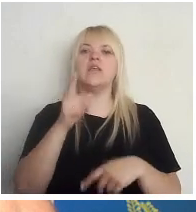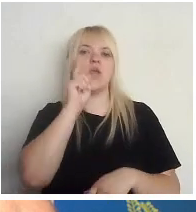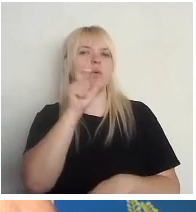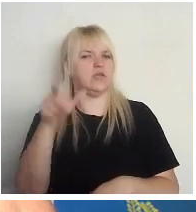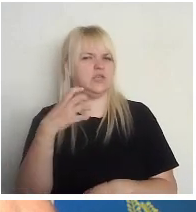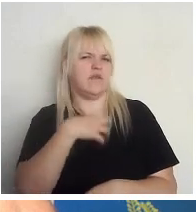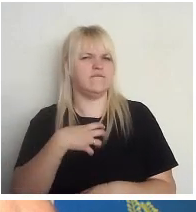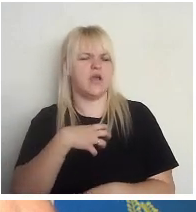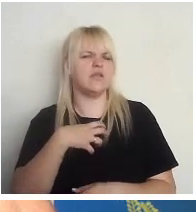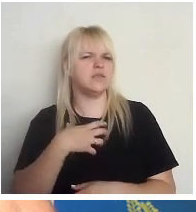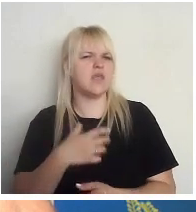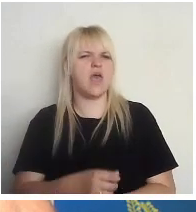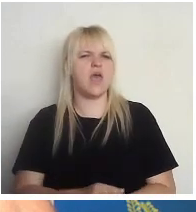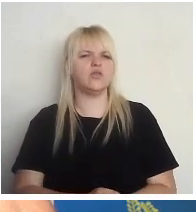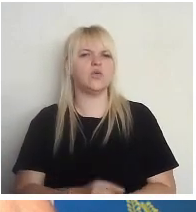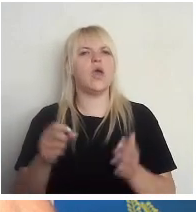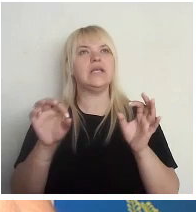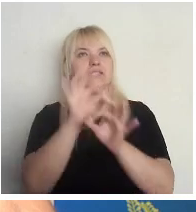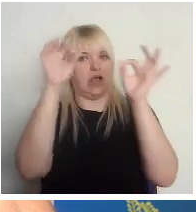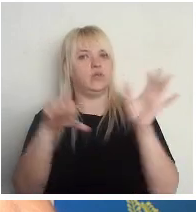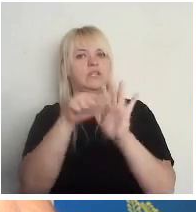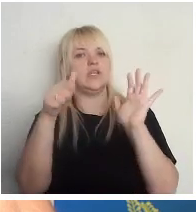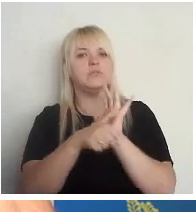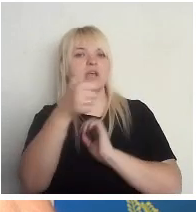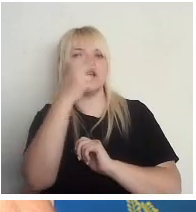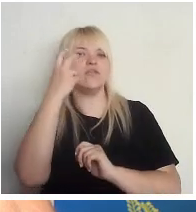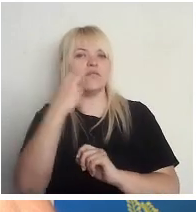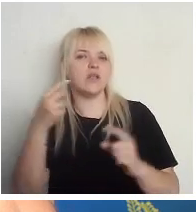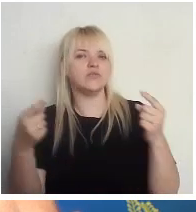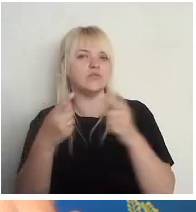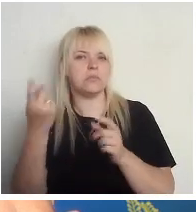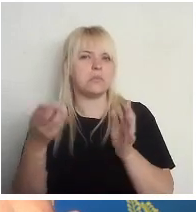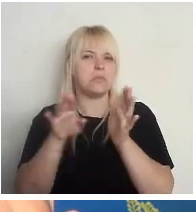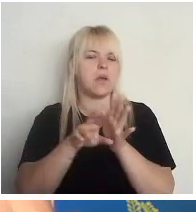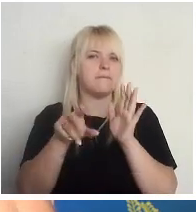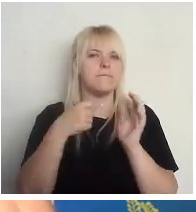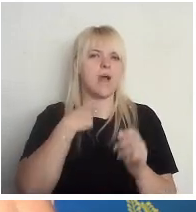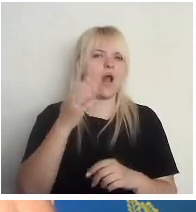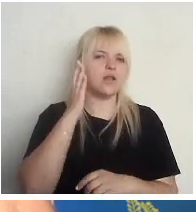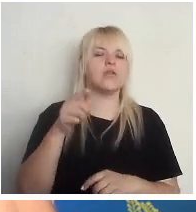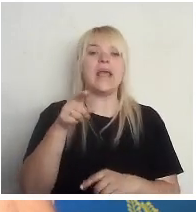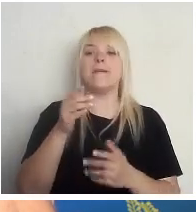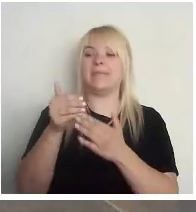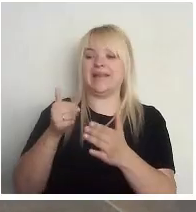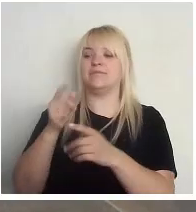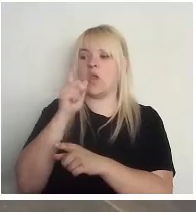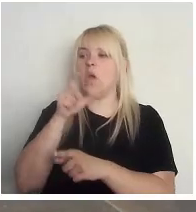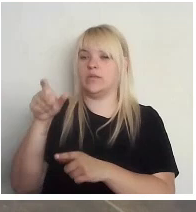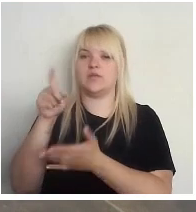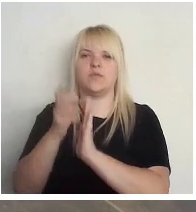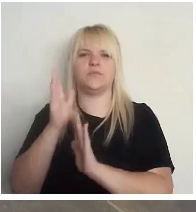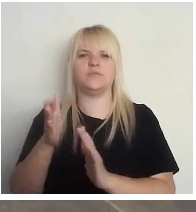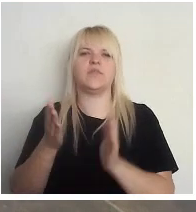no 16 gadiem balsoties. Varbūt, pirms, es pie jums jauniešiem riežos, es varbūt iziesim.